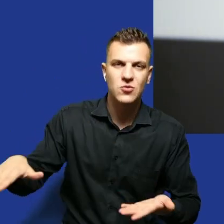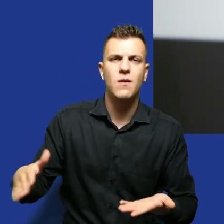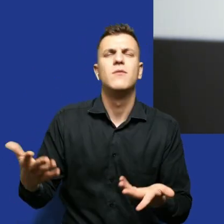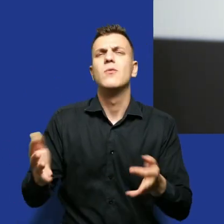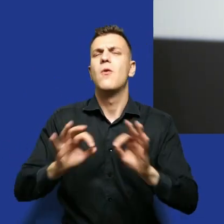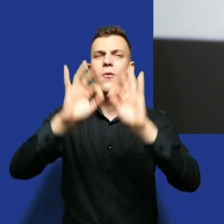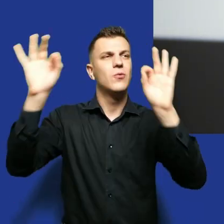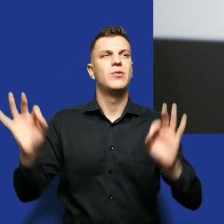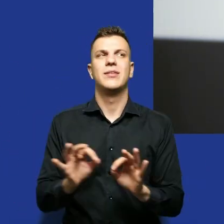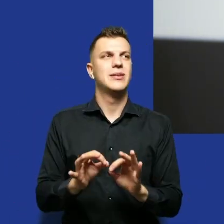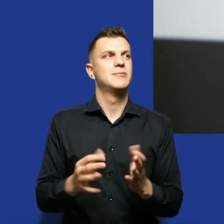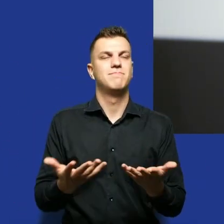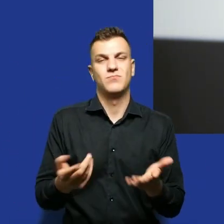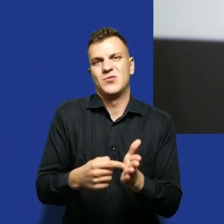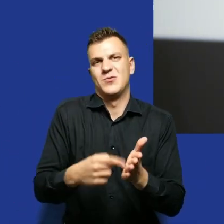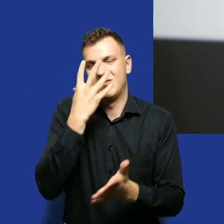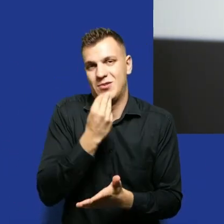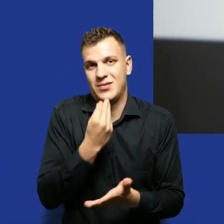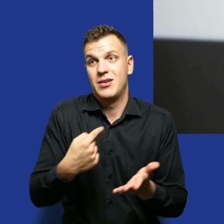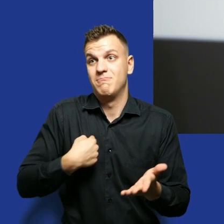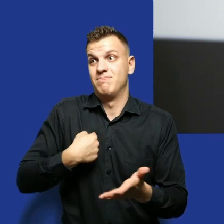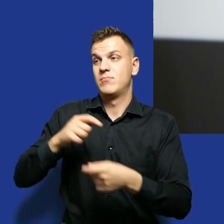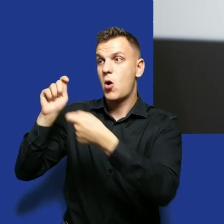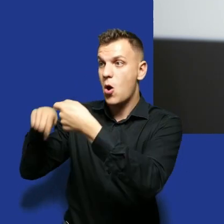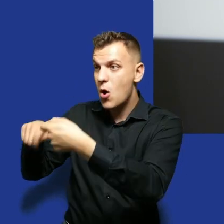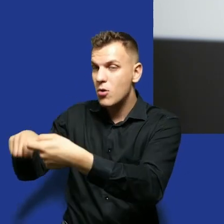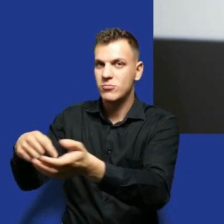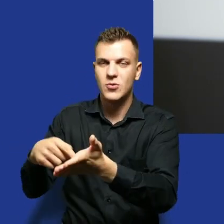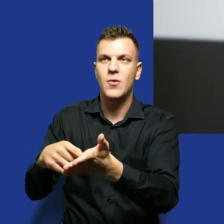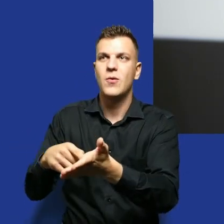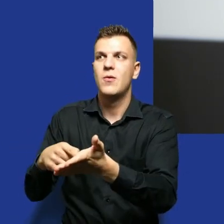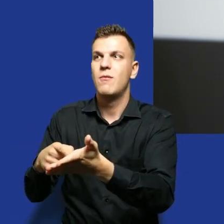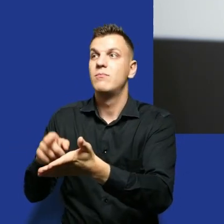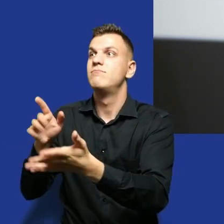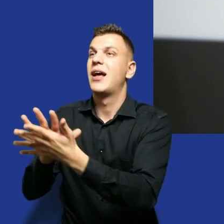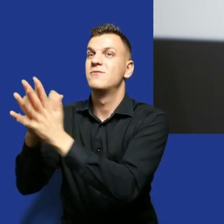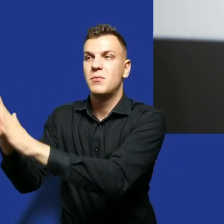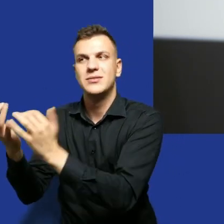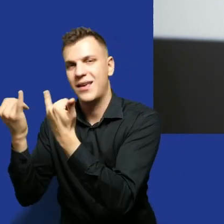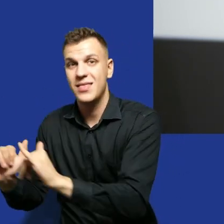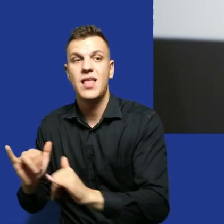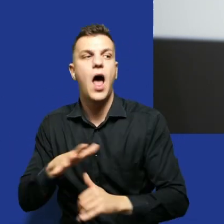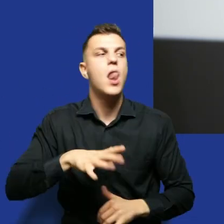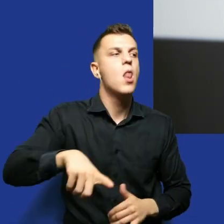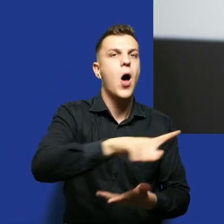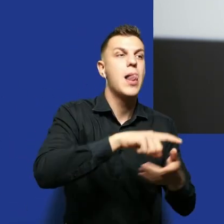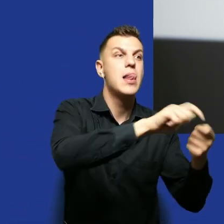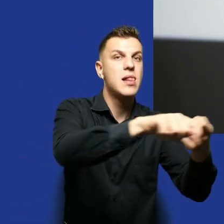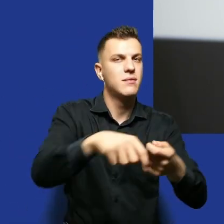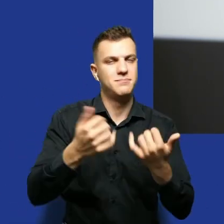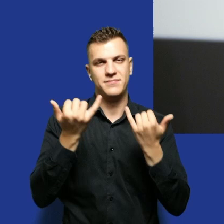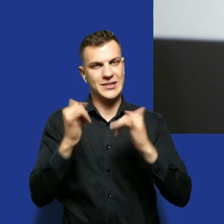generalnie to się tak odbywa. I ten watchdog działa zupełnie inaczej, aniżeli na poziomie lokalnym. Tak naprawdę.